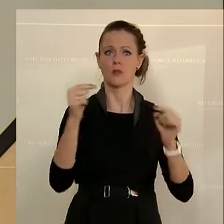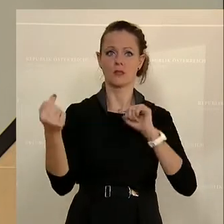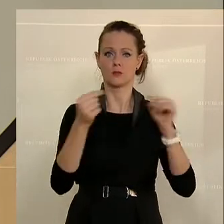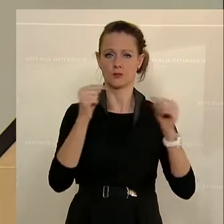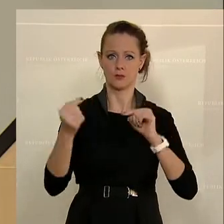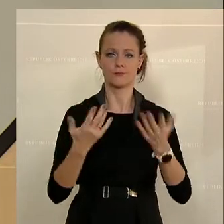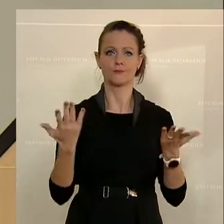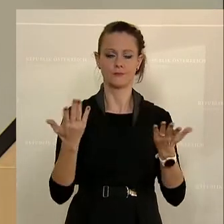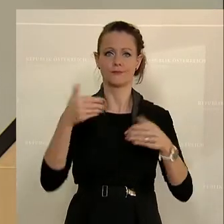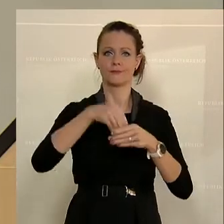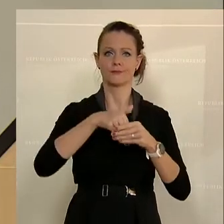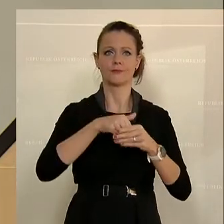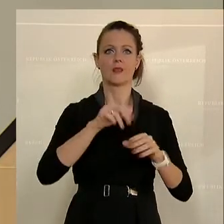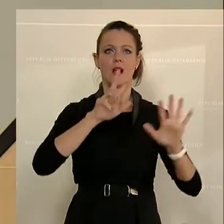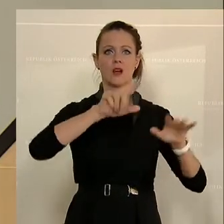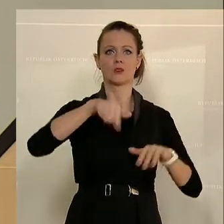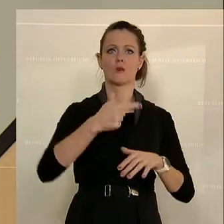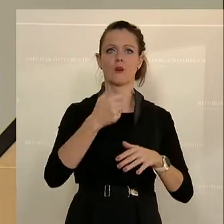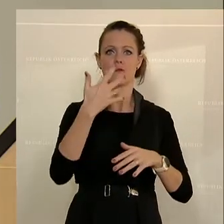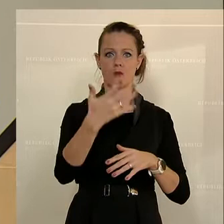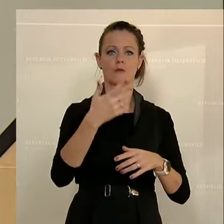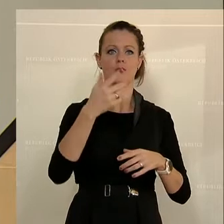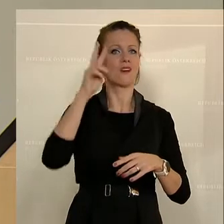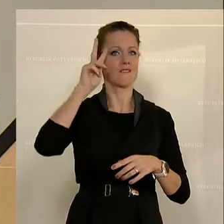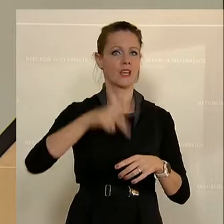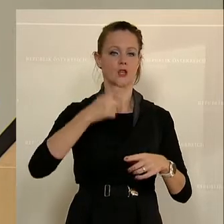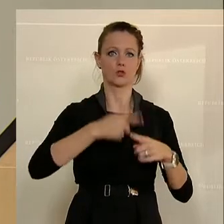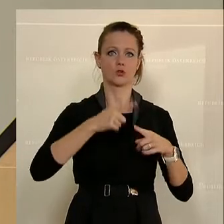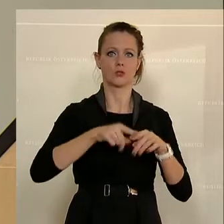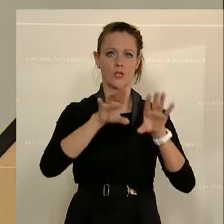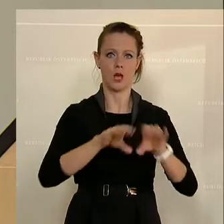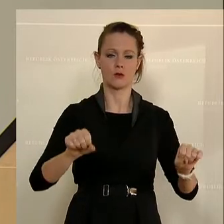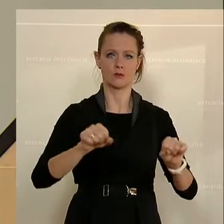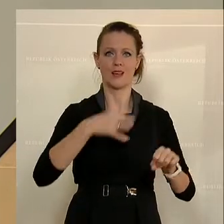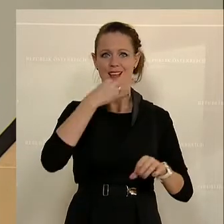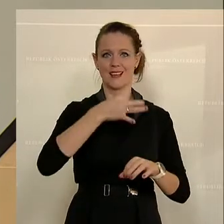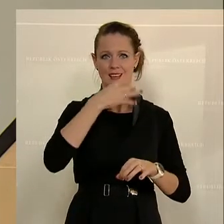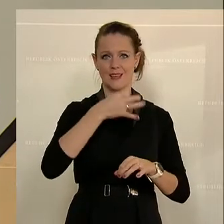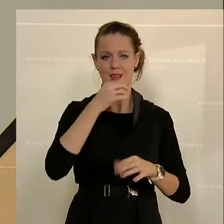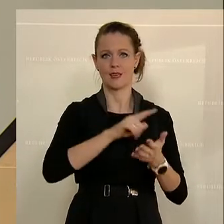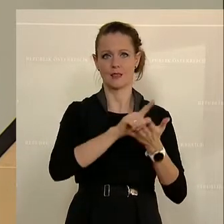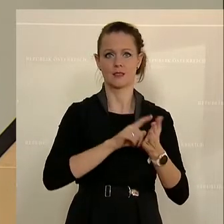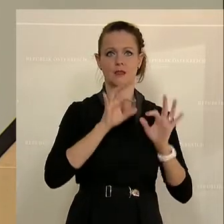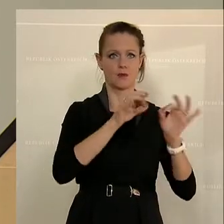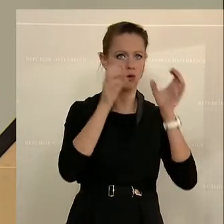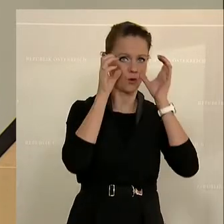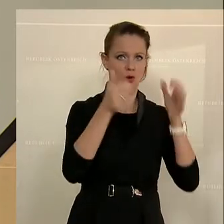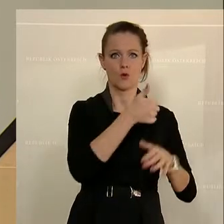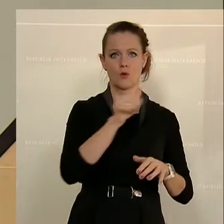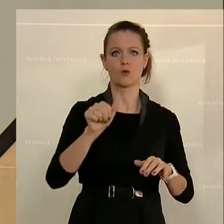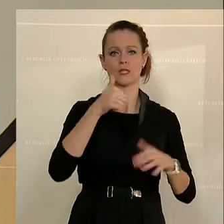Dementsprechend haben wir 8,5 Stunden Wiener Stunden vereinbart. Die Redezeiten ergeben sich für die ÖVP